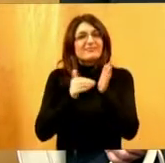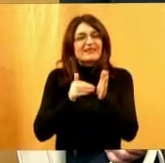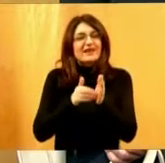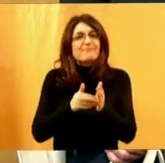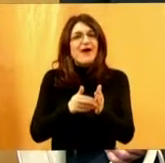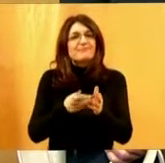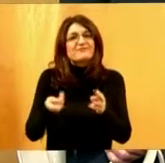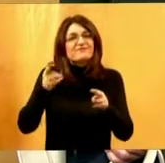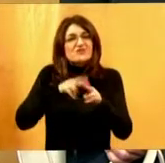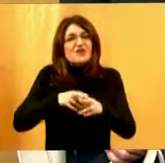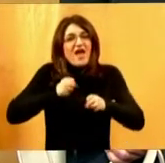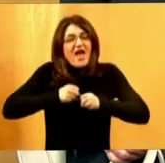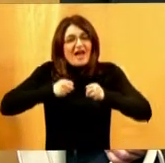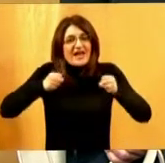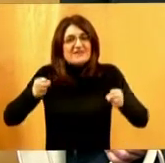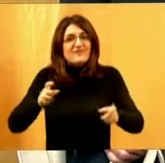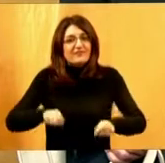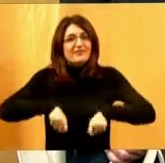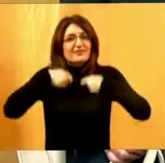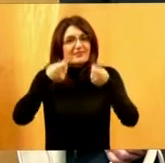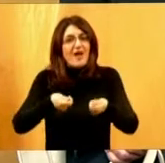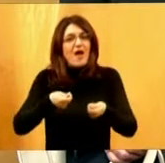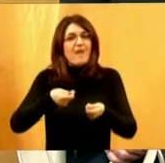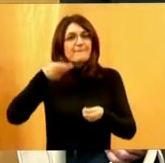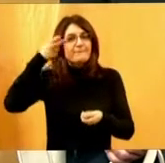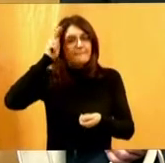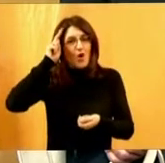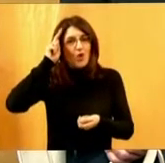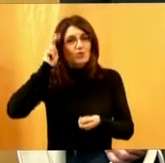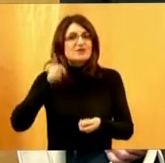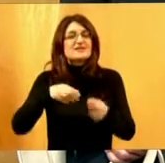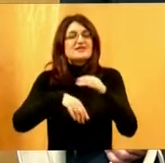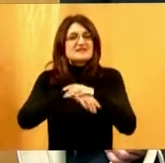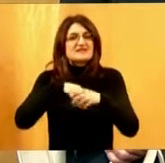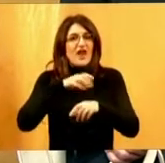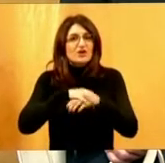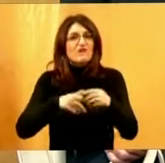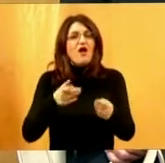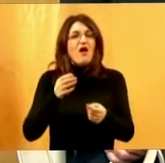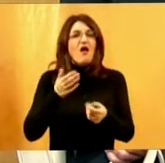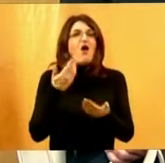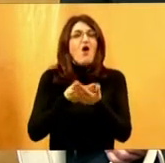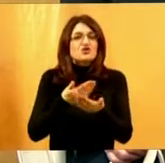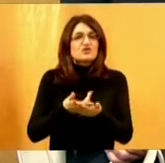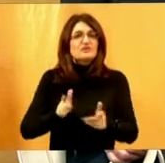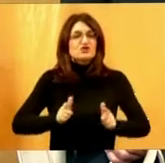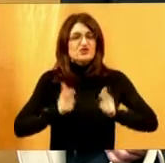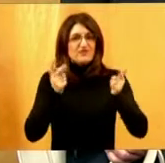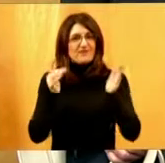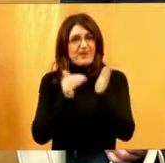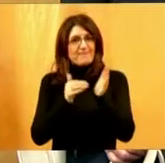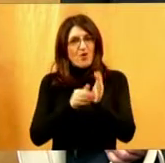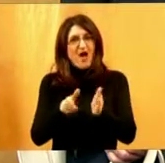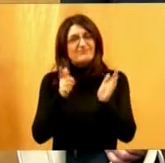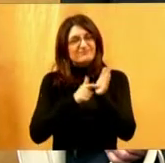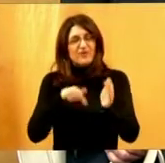toliko razvijen da pruži mogućnosti zadovoljenja osnovnih životnih potreba, što vrlo često